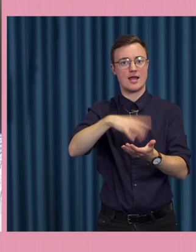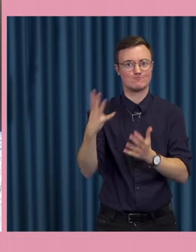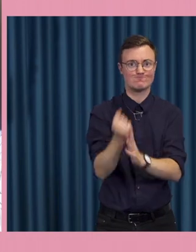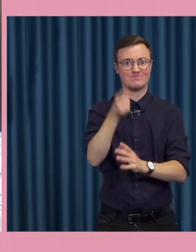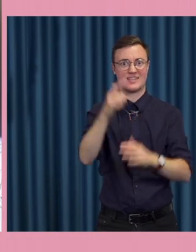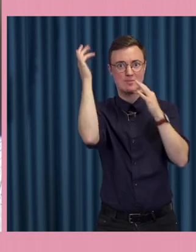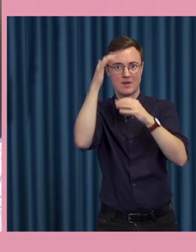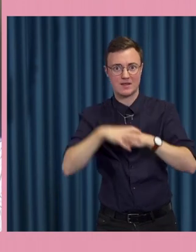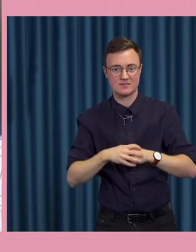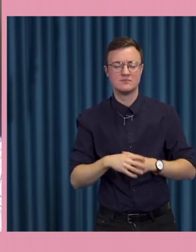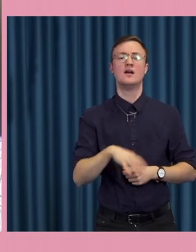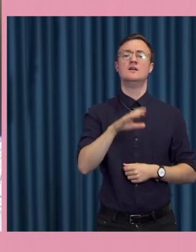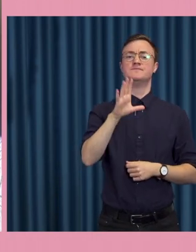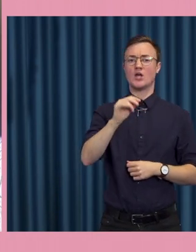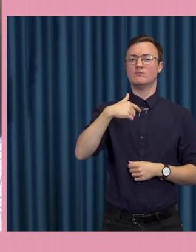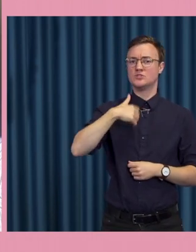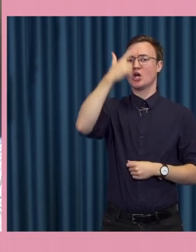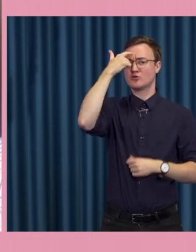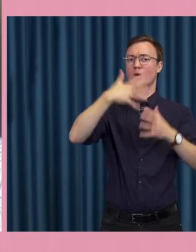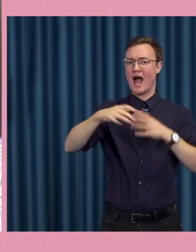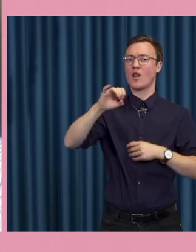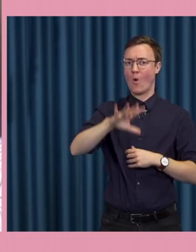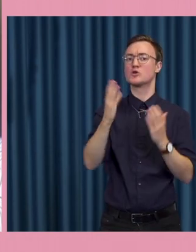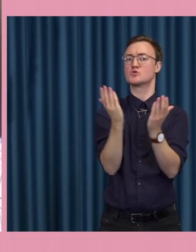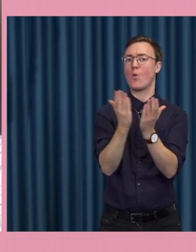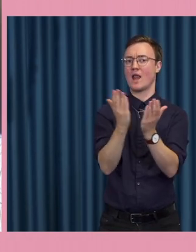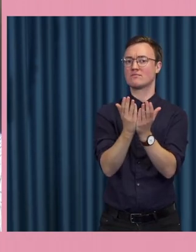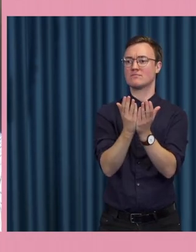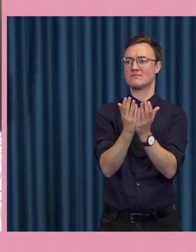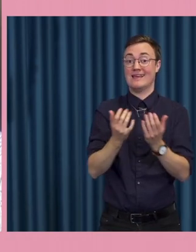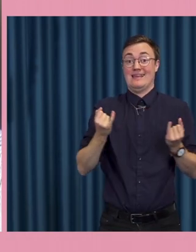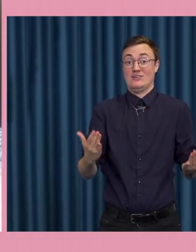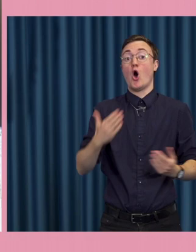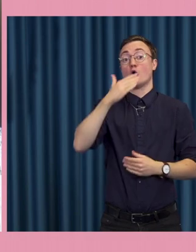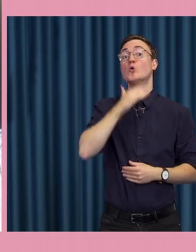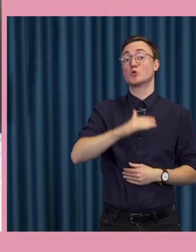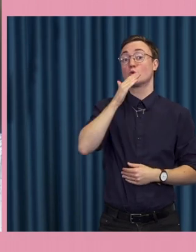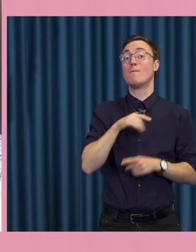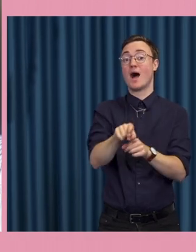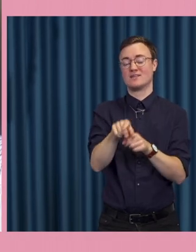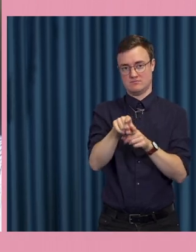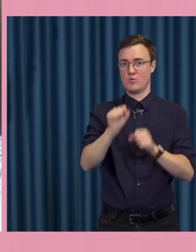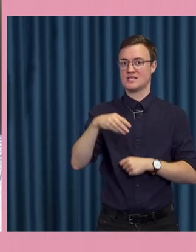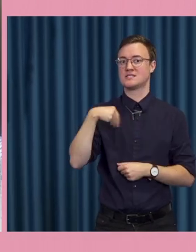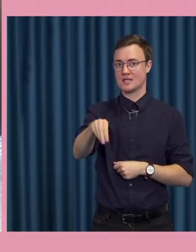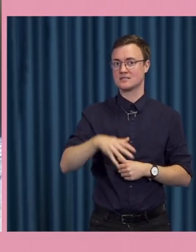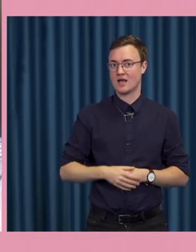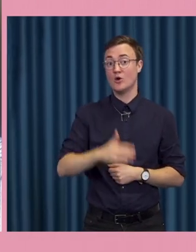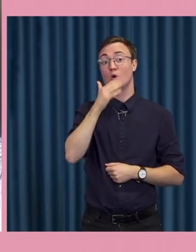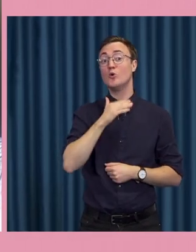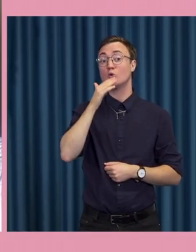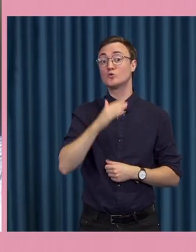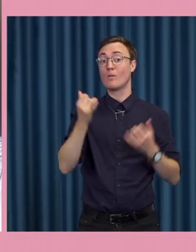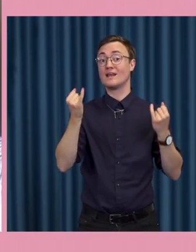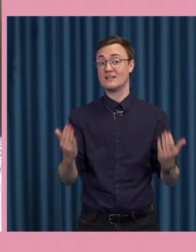jag tror att det handlar väldigt mycket om skolan idag unga de är ju helt